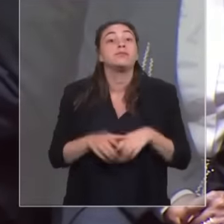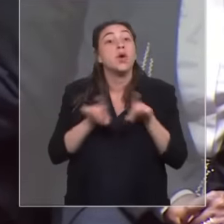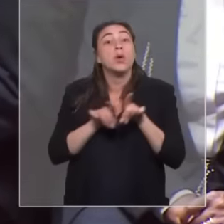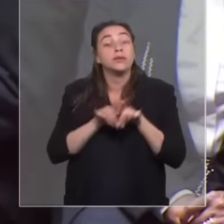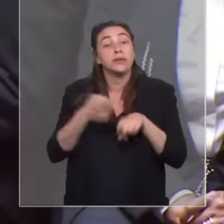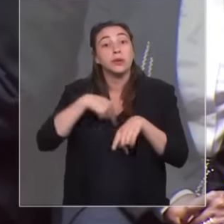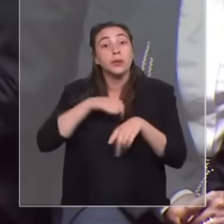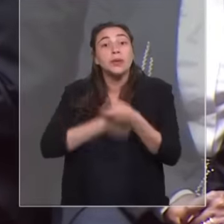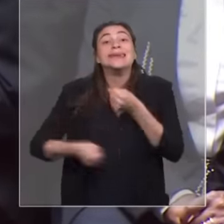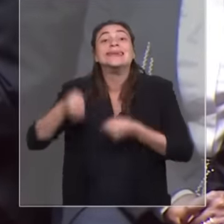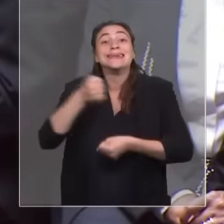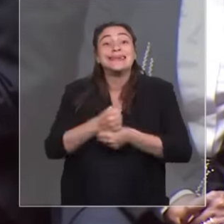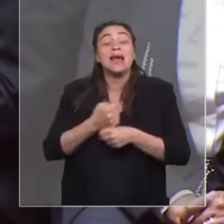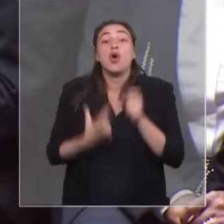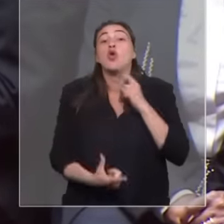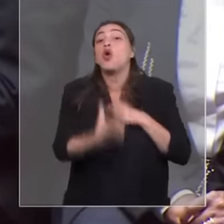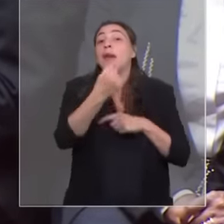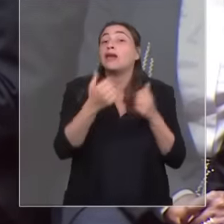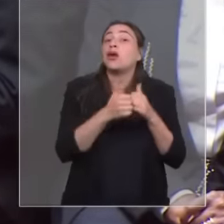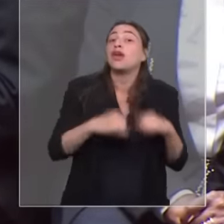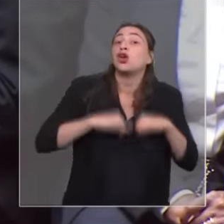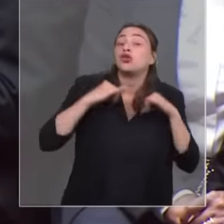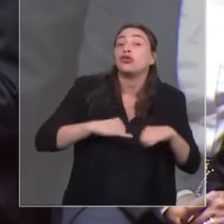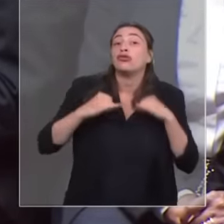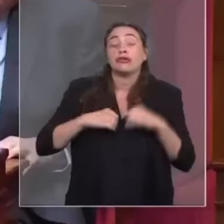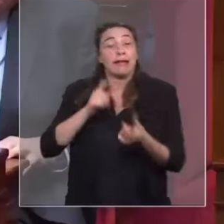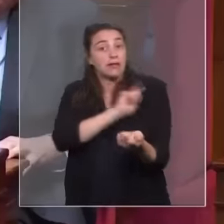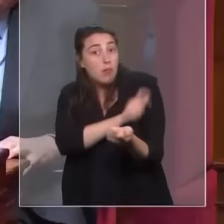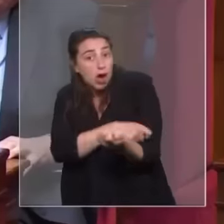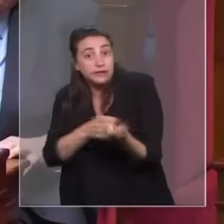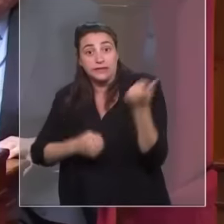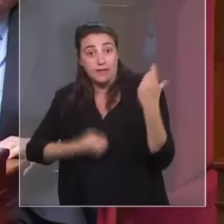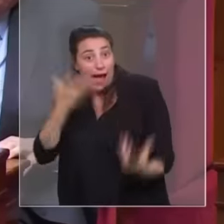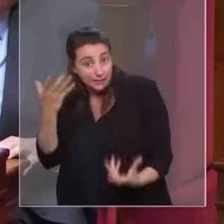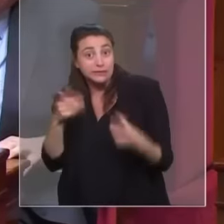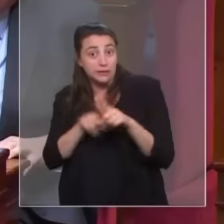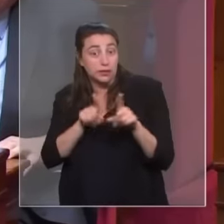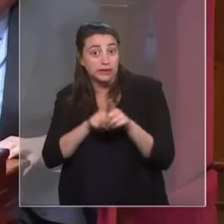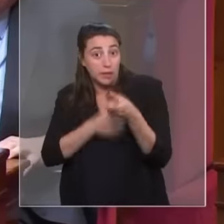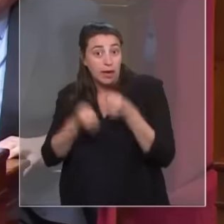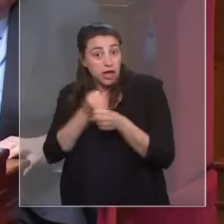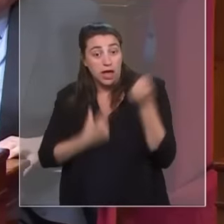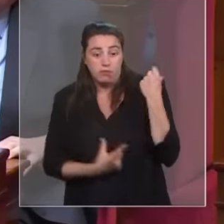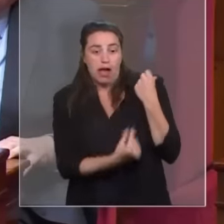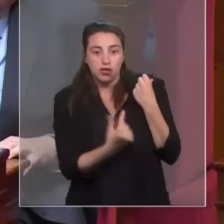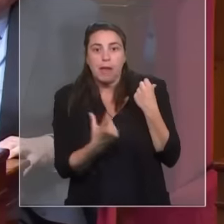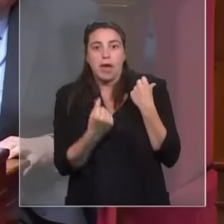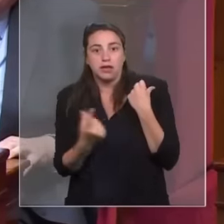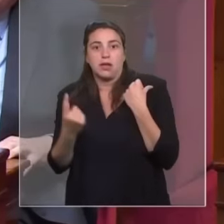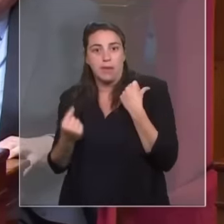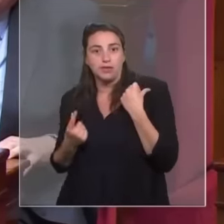scientifiques, les jeunesses, les sportifs, les artistes, Monsieur le député. Et à propos des artistes, permettez-moi de dire que les mesures que vous évoquez n'ont